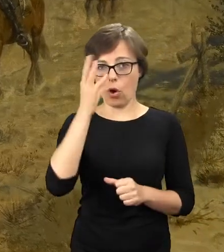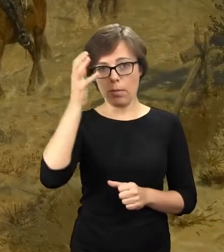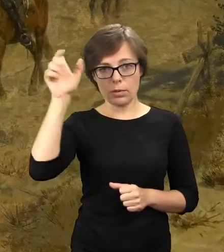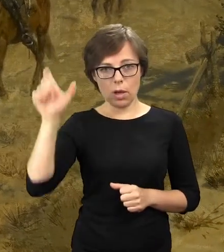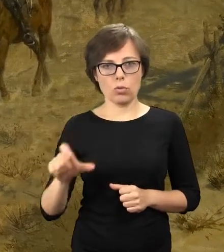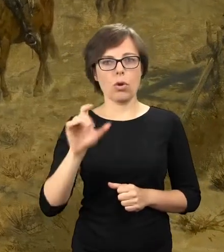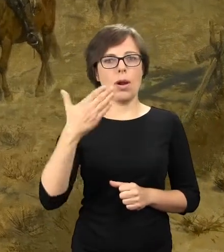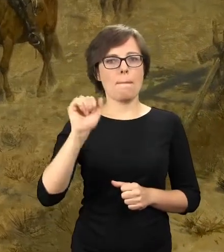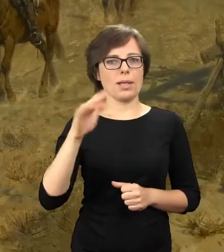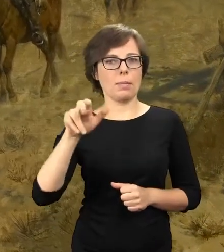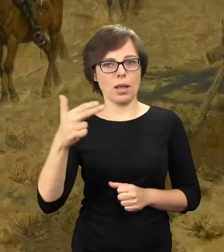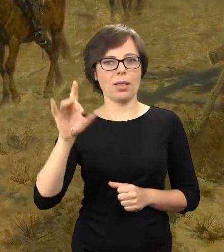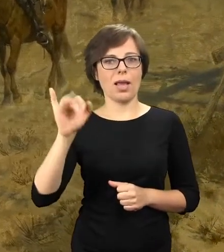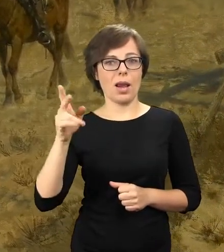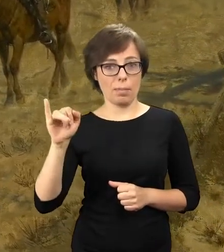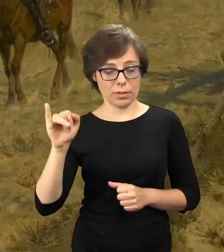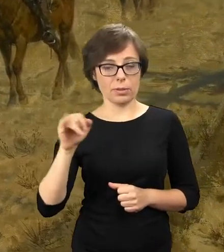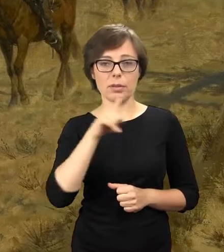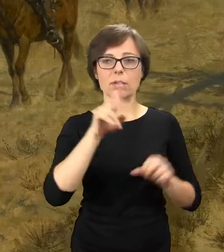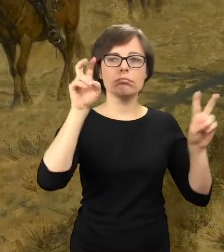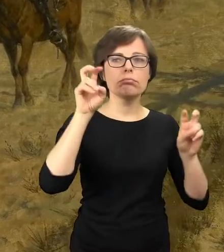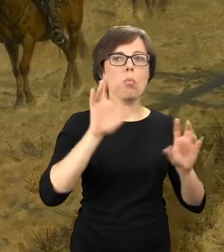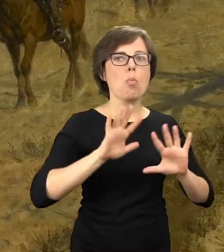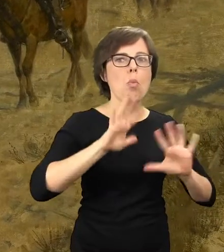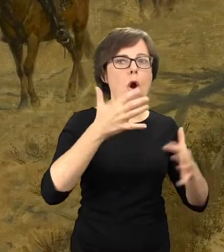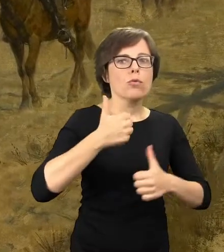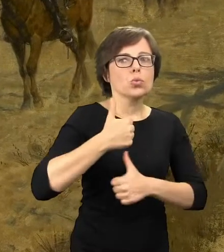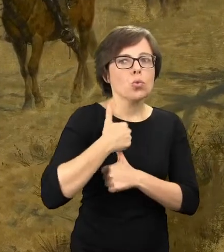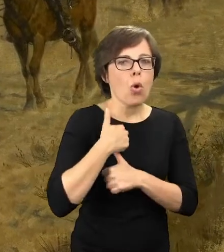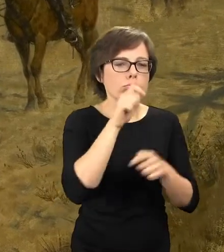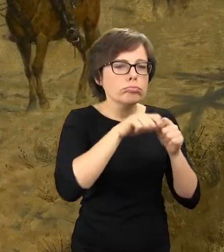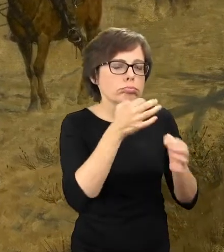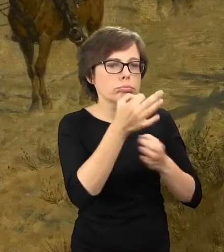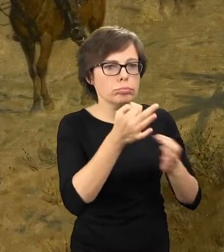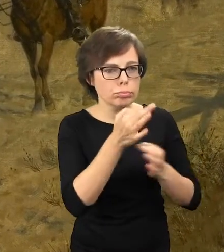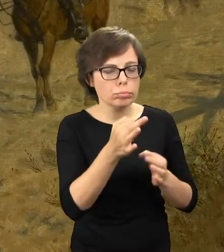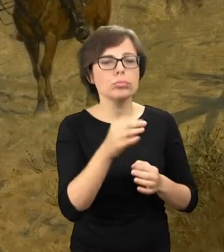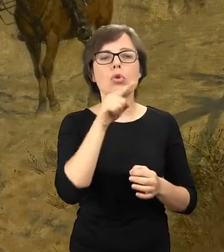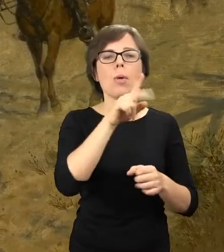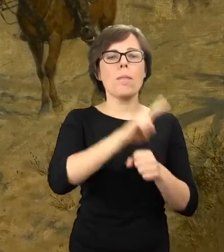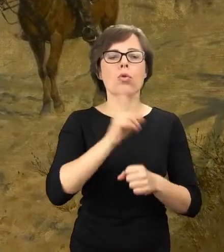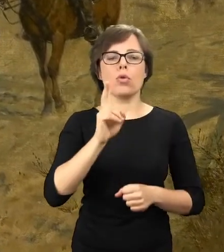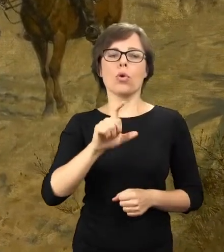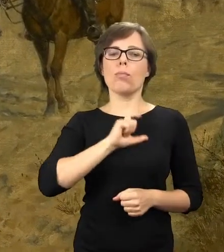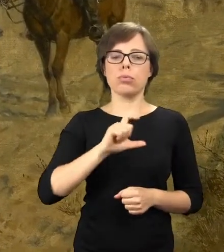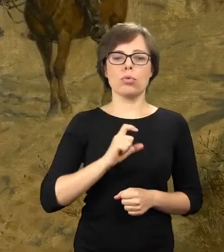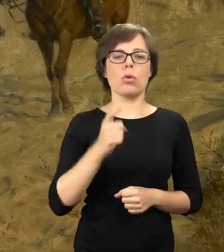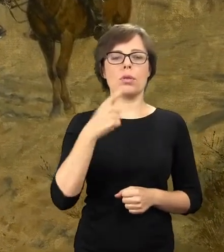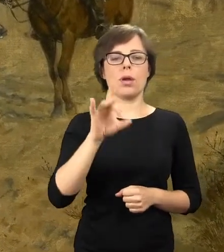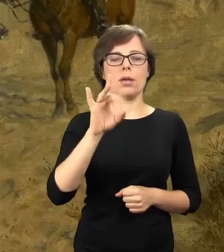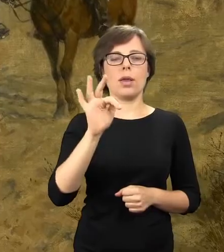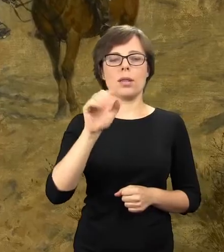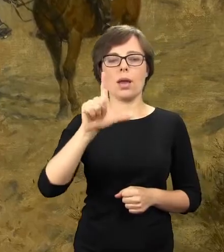Gierymskiego, Patrol Powstańczy, objęty został patronatem Kancelarii DGTL, Kibil, Piecuch i